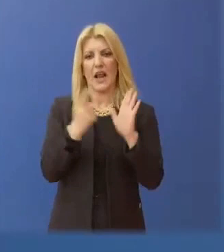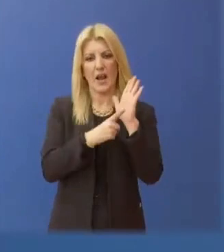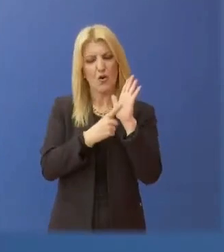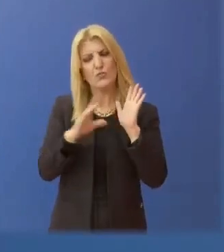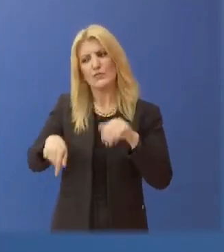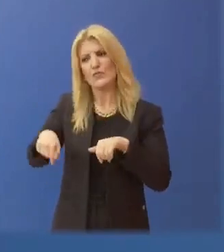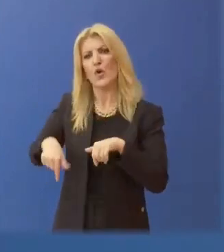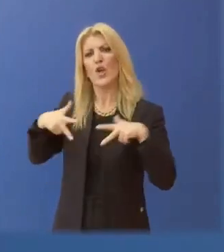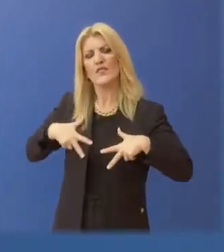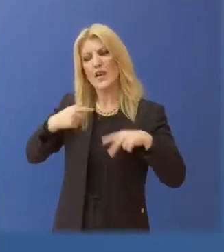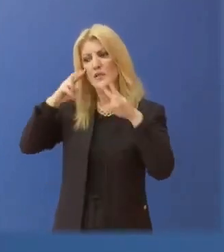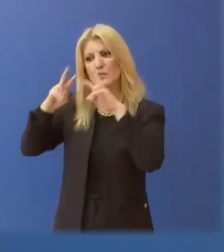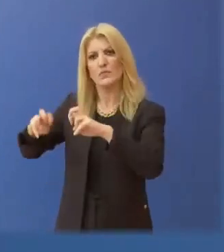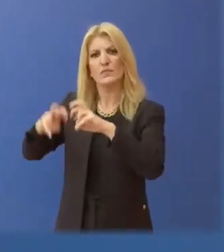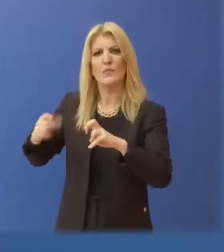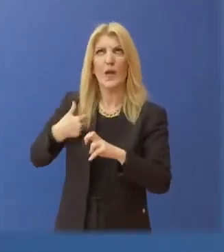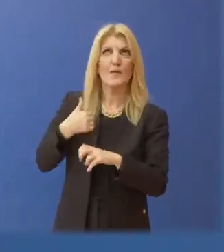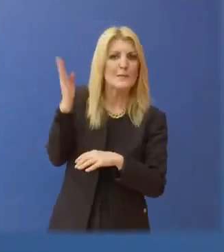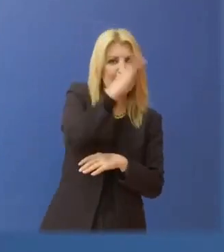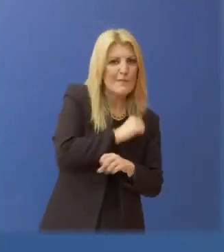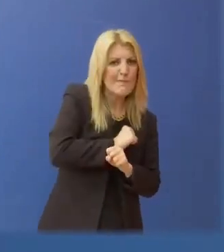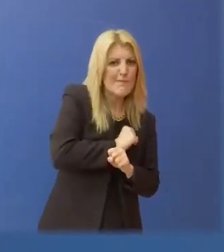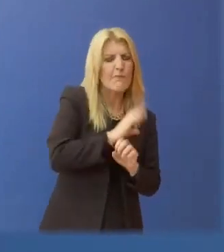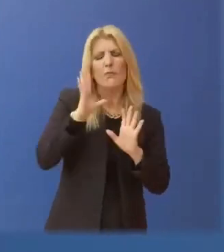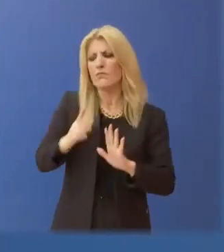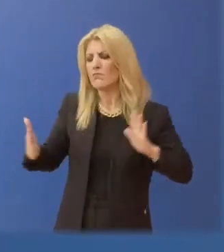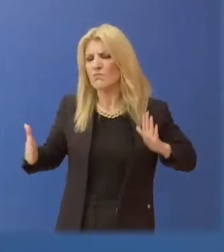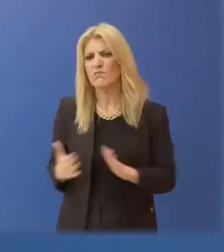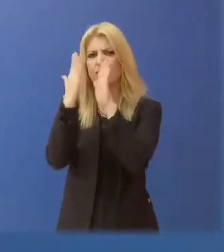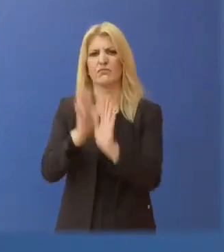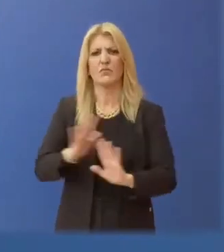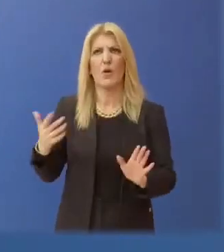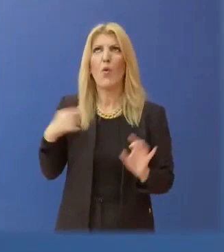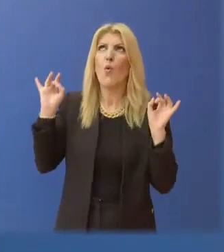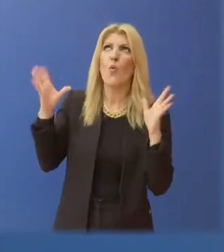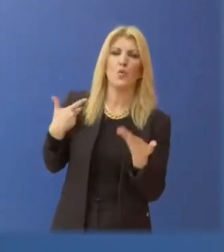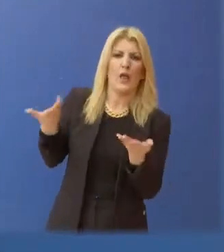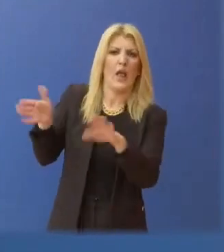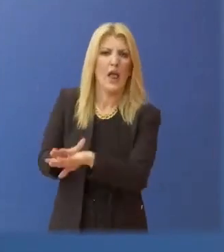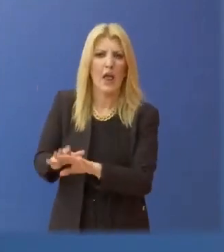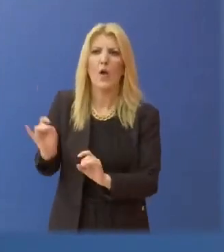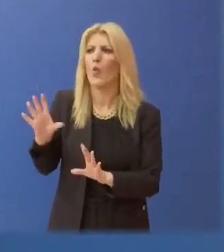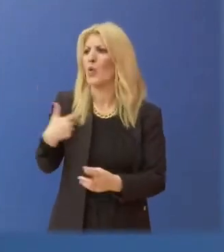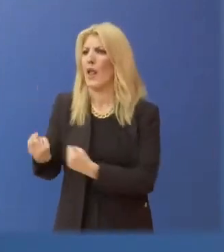επίπεδο, εκεί που υπάρχουν, αν υπάρχουν παθογένειες, ούτε καλύπτει, ούτε συγκαλύπτει. Απαντά τεσμικά, καθαρά και υπεύθυνα.